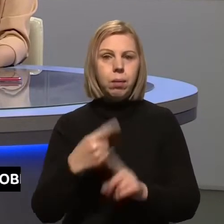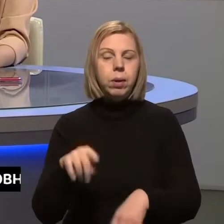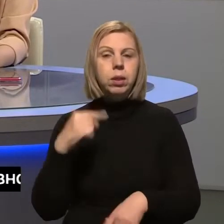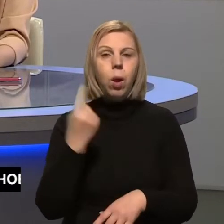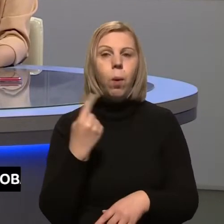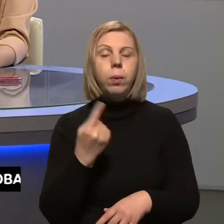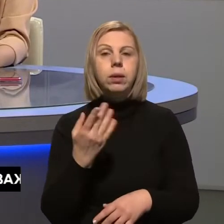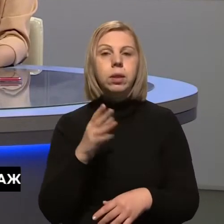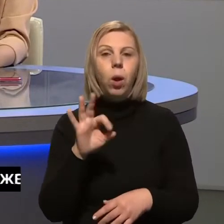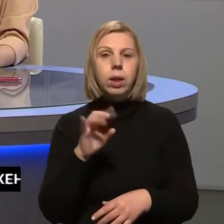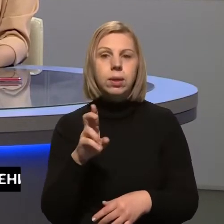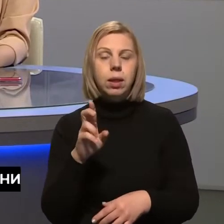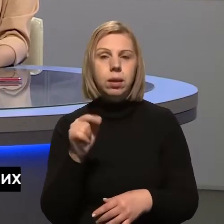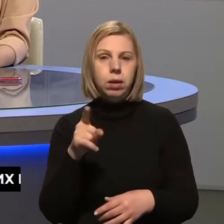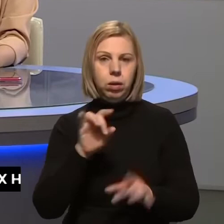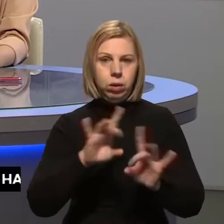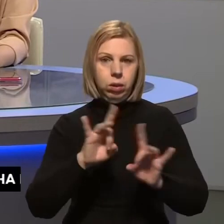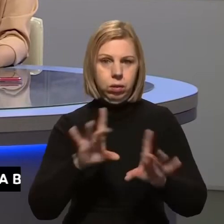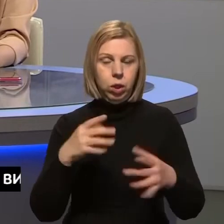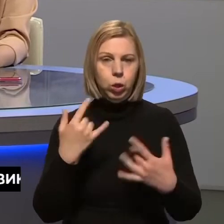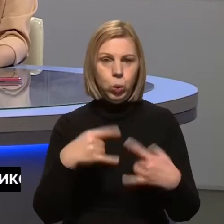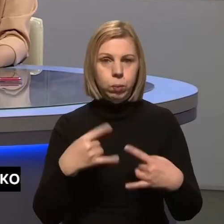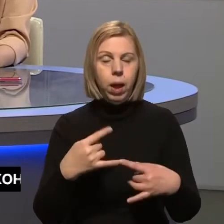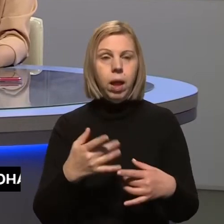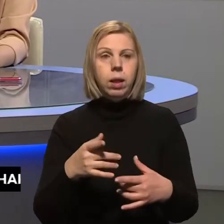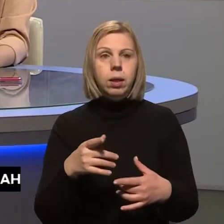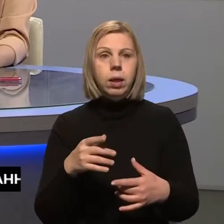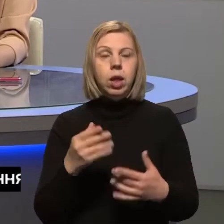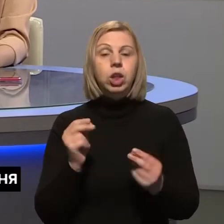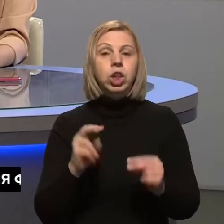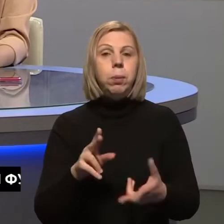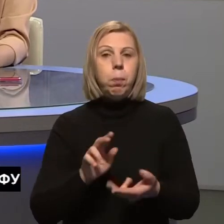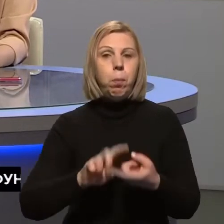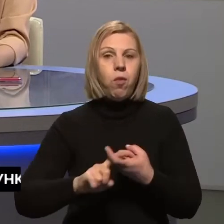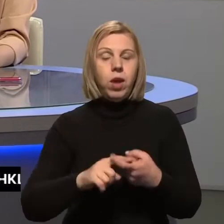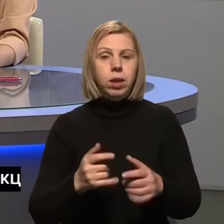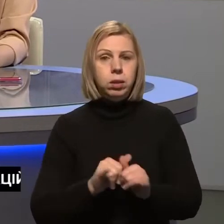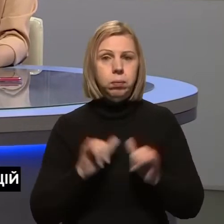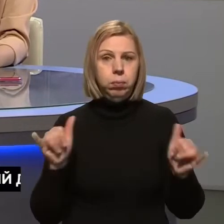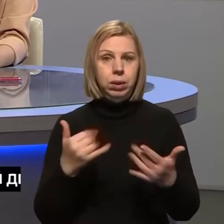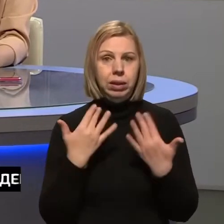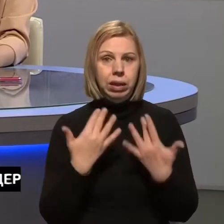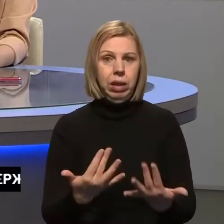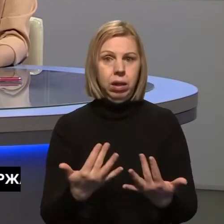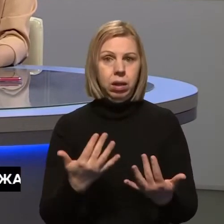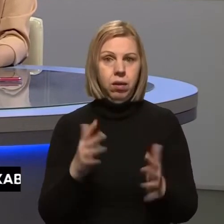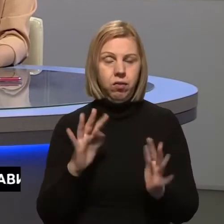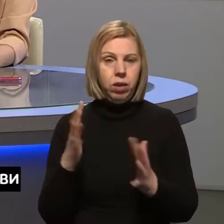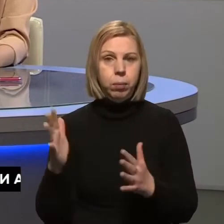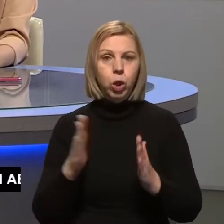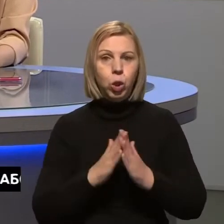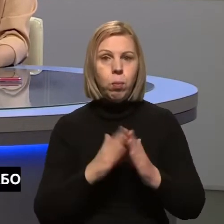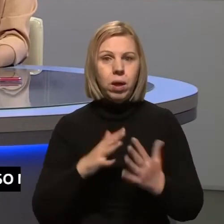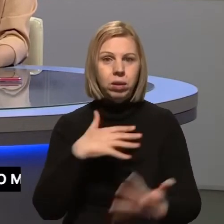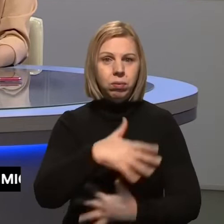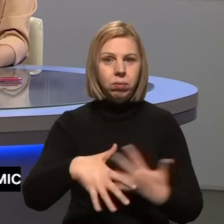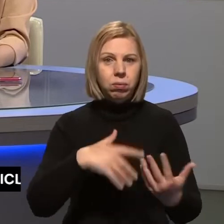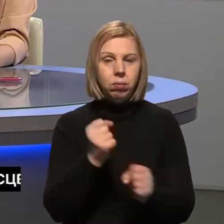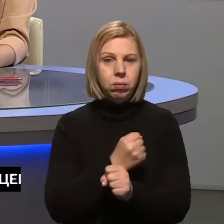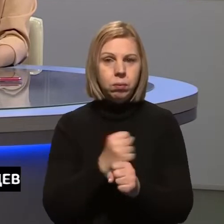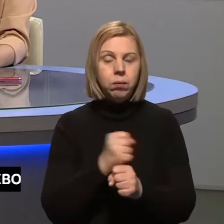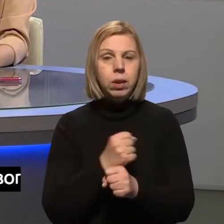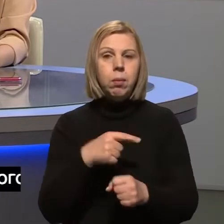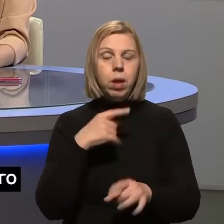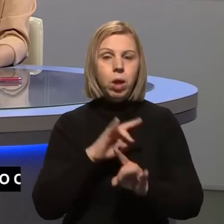області Олександр Приходько в коментарі Суспільному. З чим пов'язано збільшення кількості випадків домашнього насильства, ми говоримо